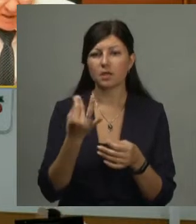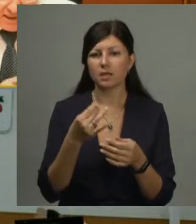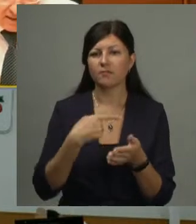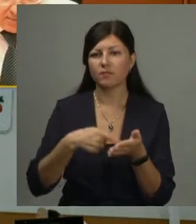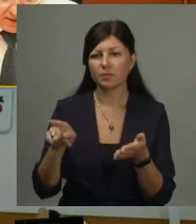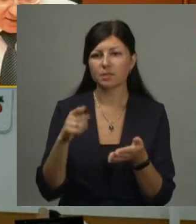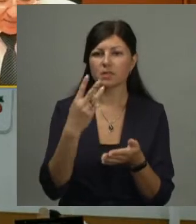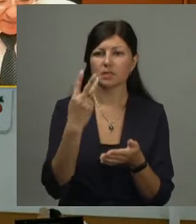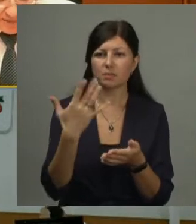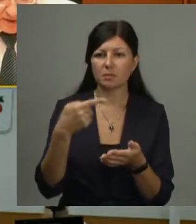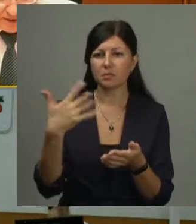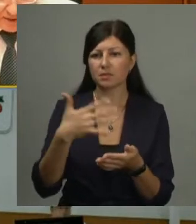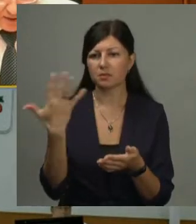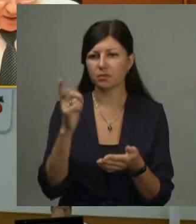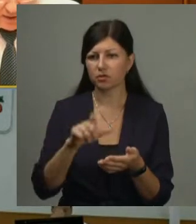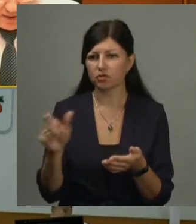-55.